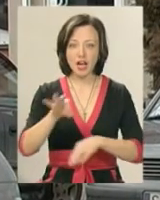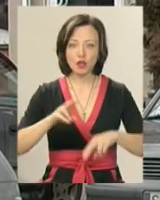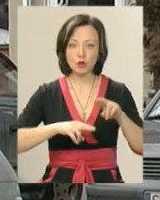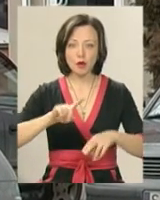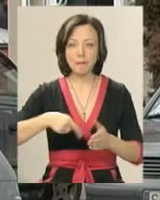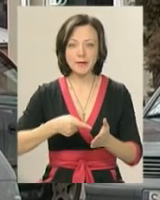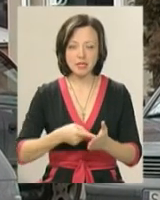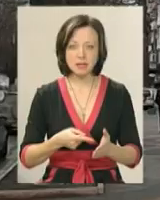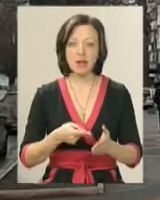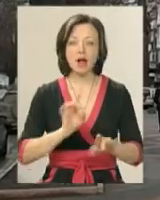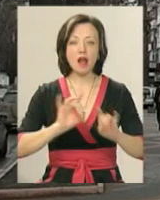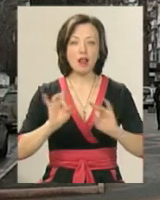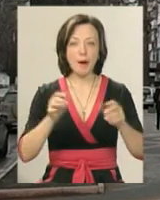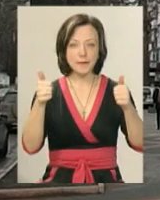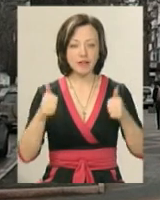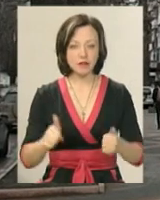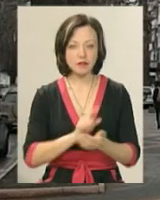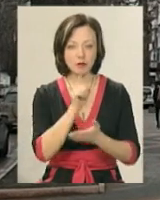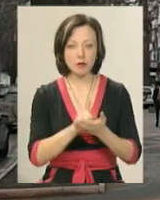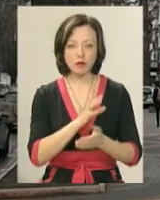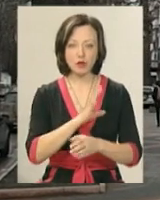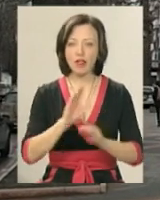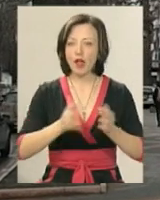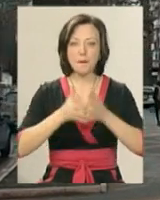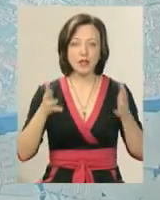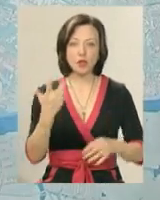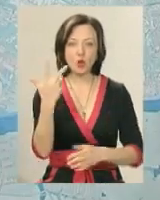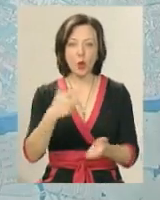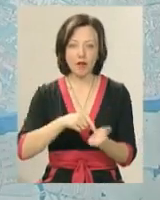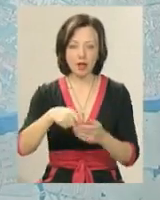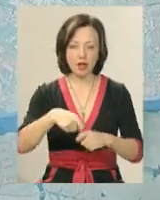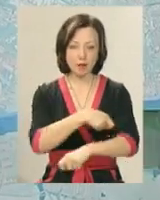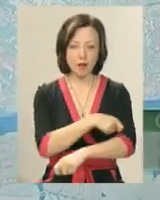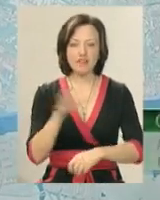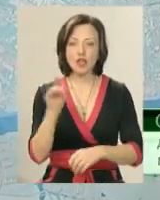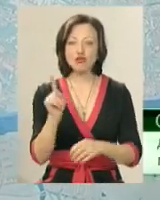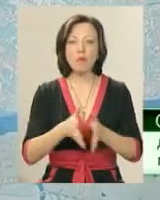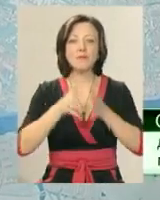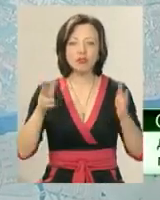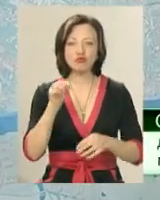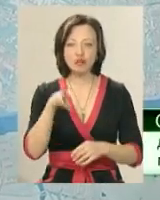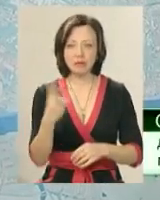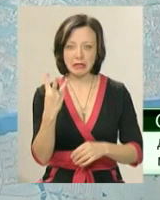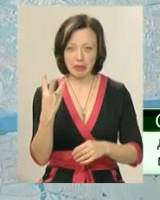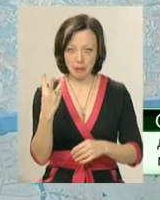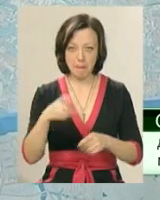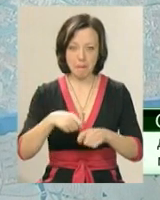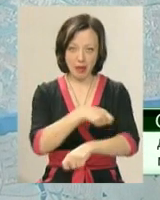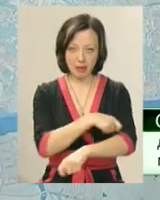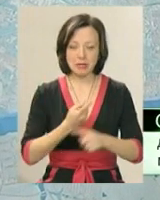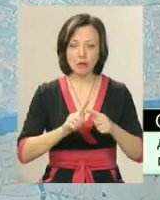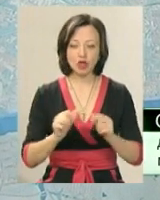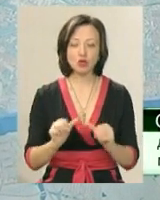Олександр Чорнієвич, рекламні вивіски мають бути не більше трьох квадратних метрів. Все, що буде більше трьох квадратних метрів, це буде зовнішня реклама.